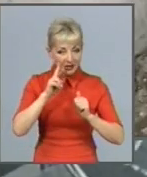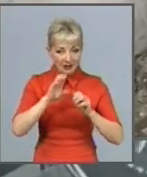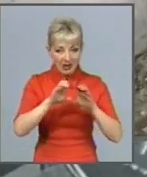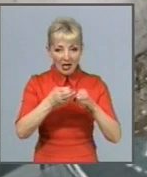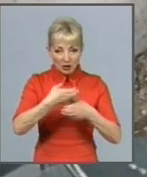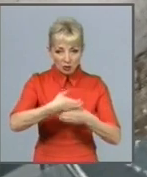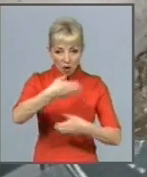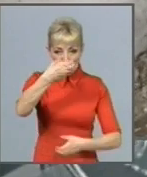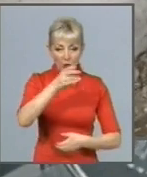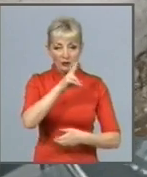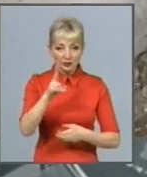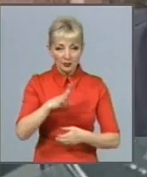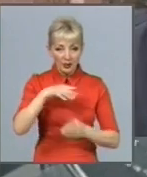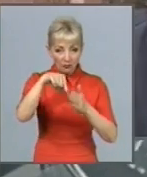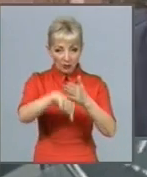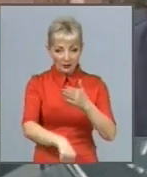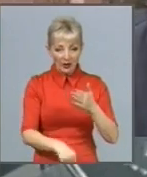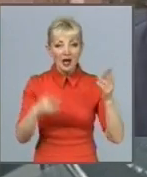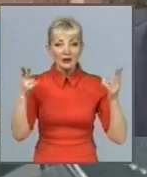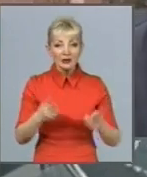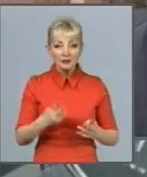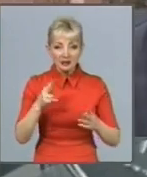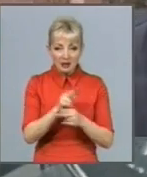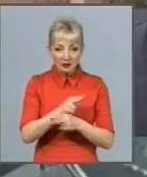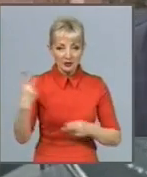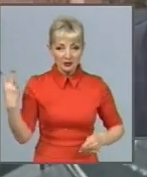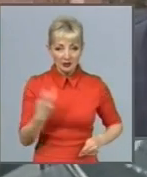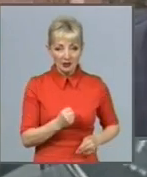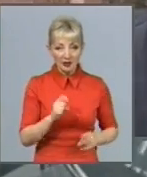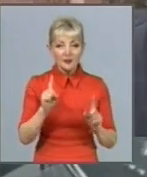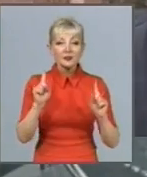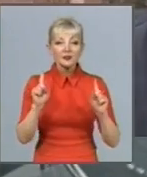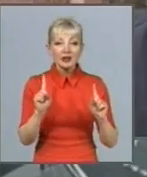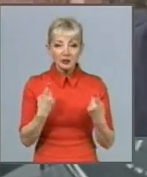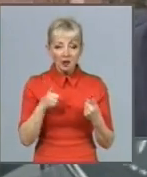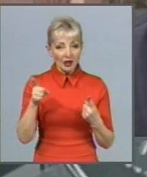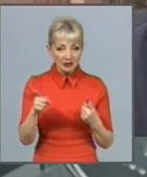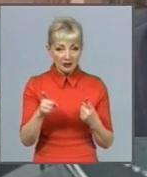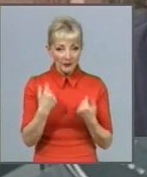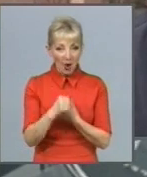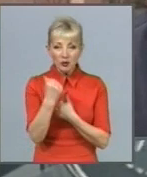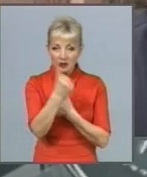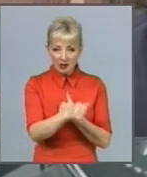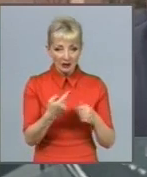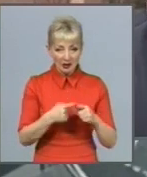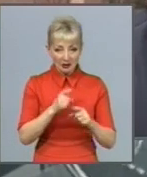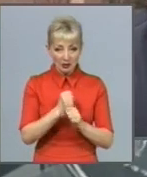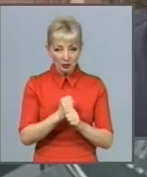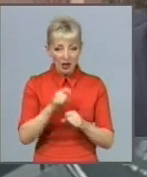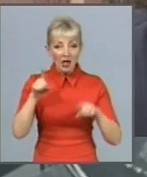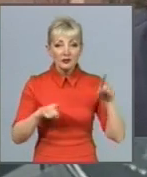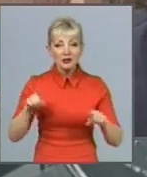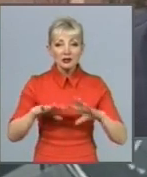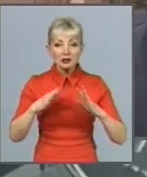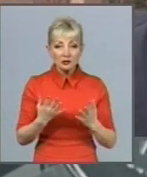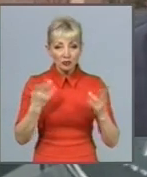Знадобилось на ремонт два тижні. Чому ми розтягнули роботу? Вони обособлені. В ніяких випадках прийшлося заходити в квартири.